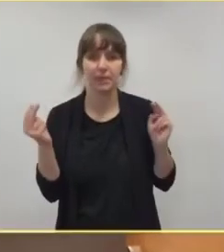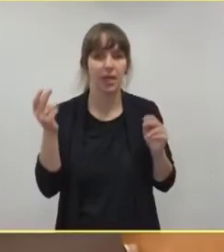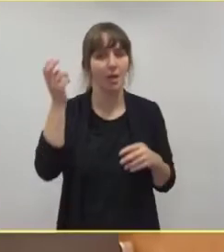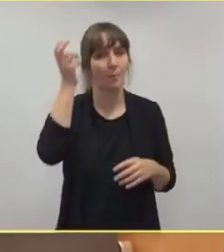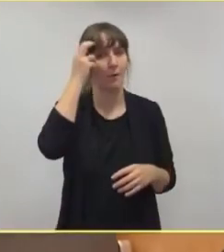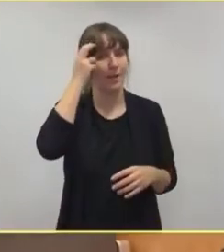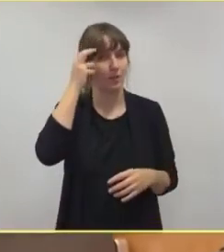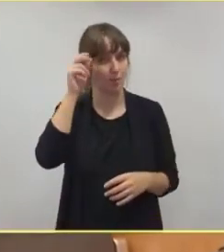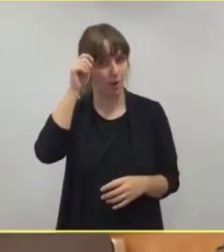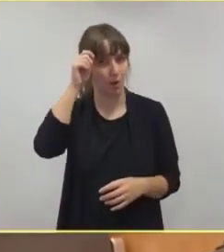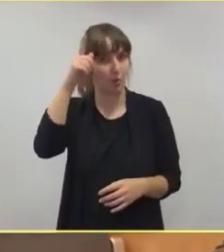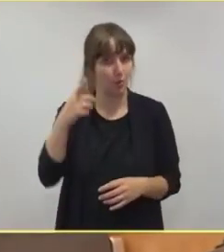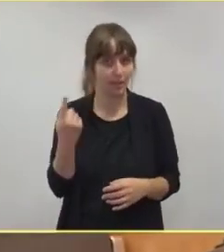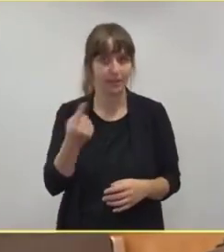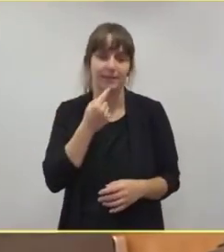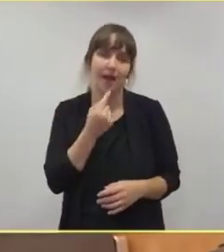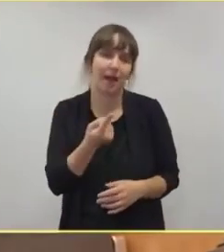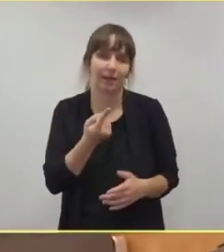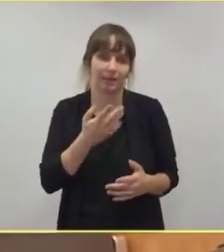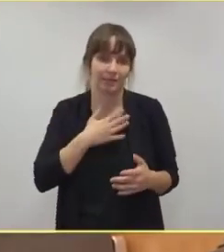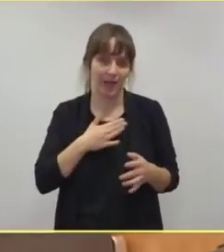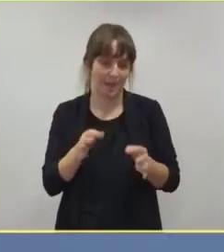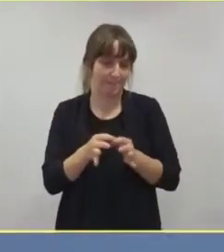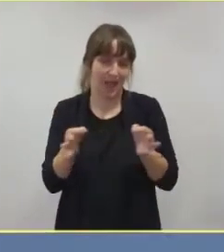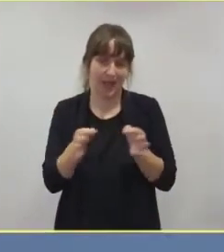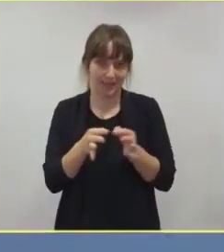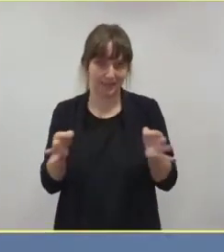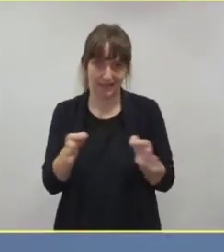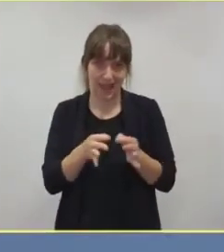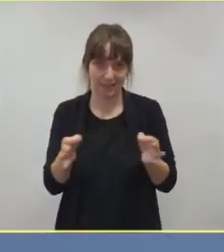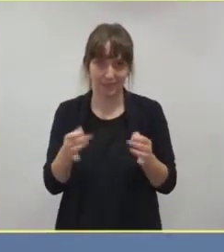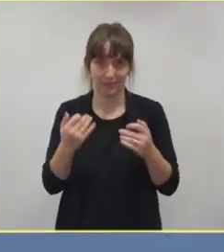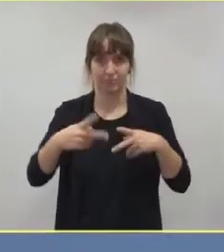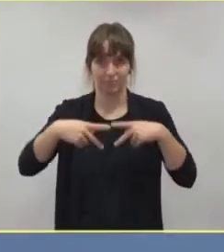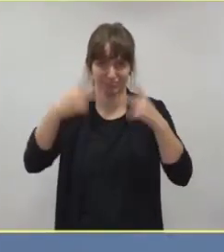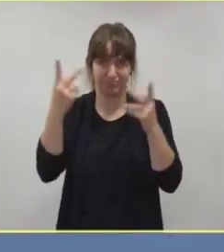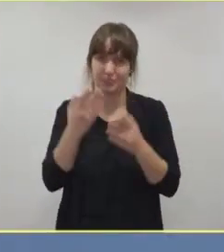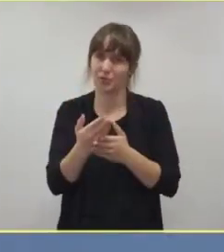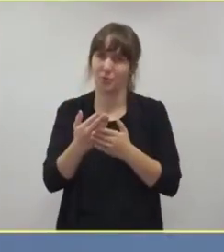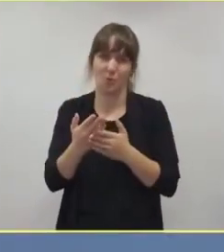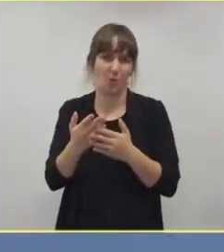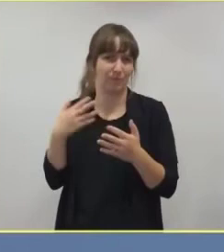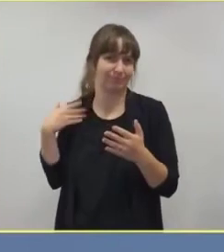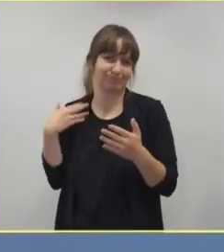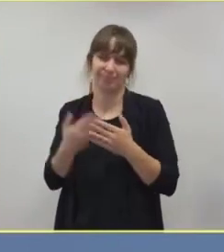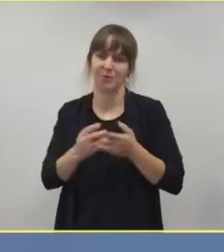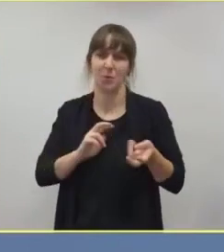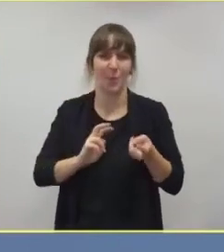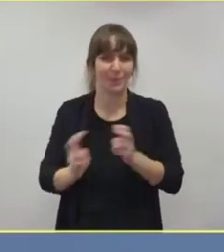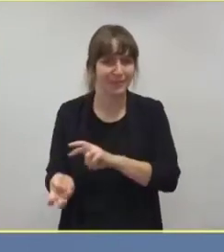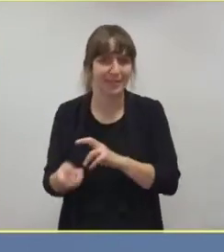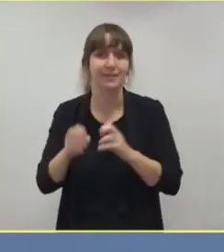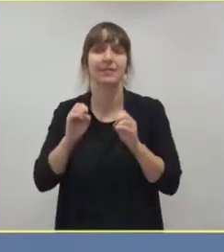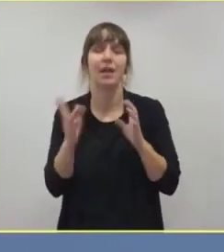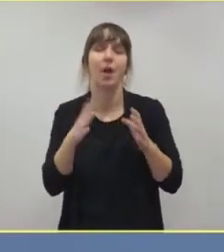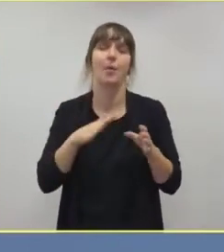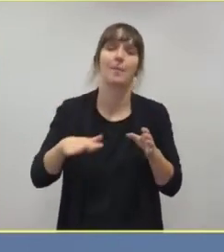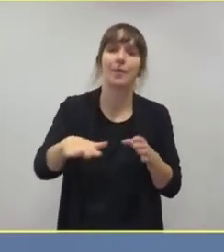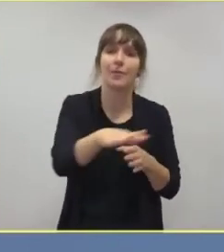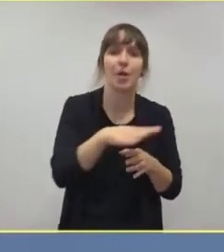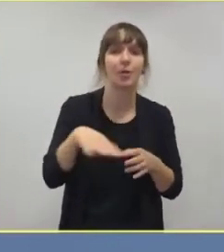Meines Erachtens waren die Maßnahmen eigentlich die, die wir schon umsetzen. Und natürlich ist der Schutz der älteren Bevölkerung, das war ja auch ein Thema,